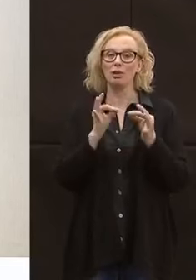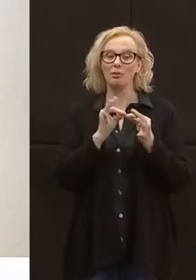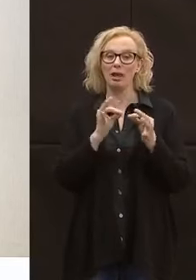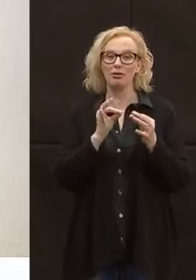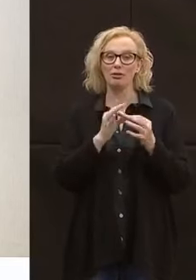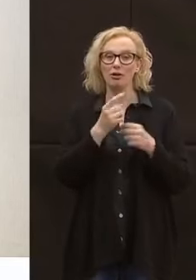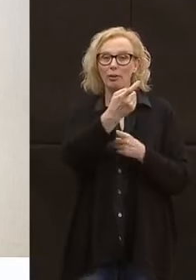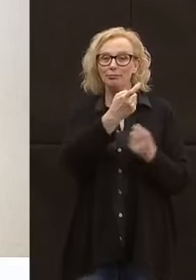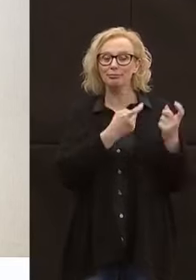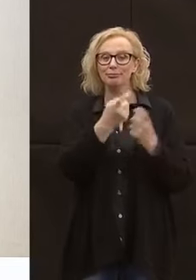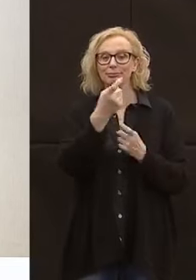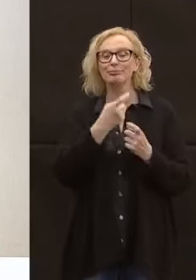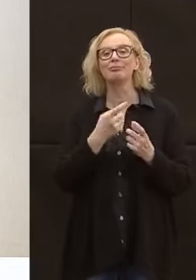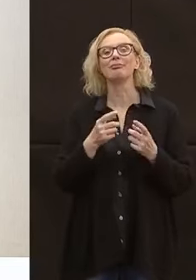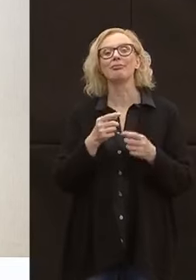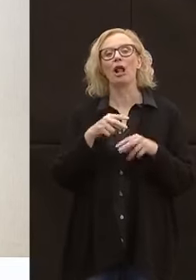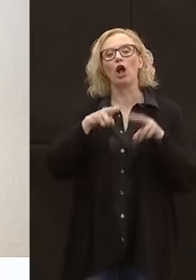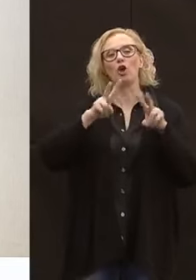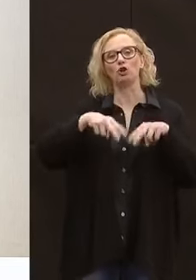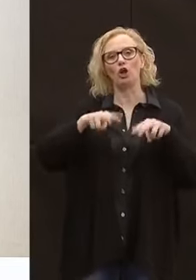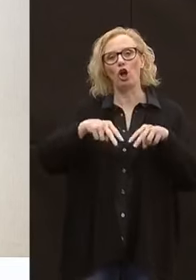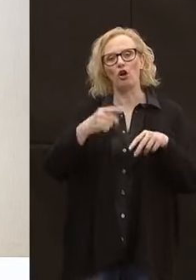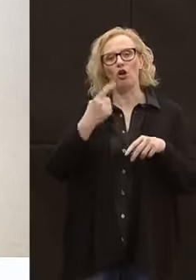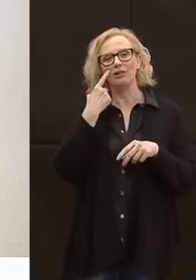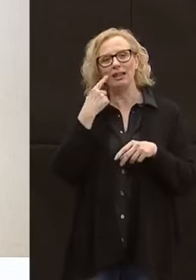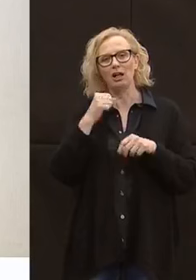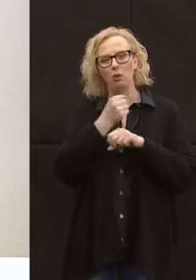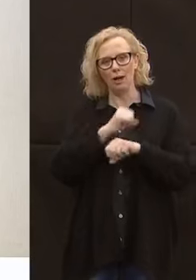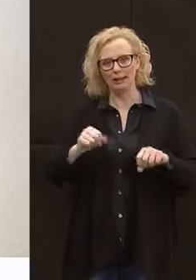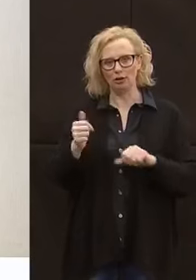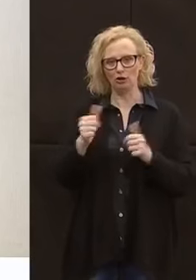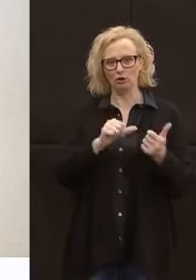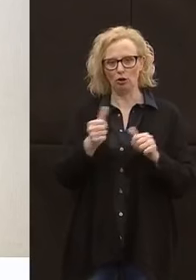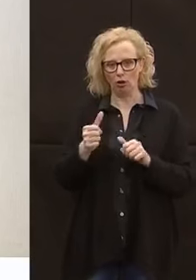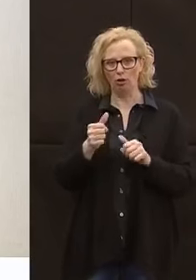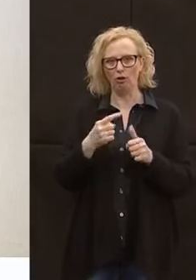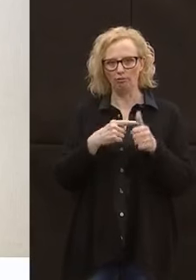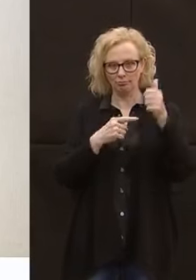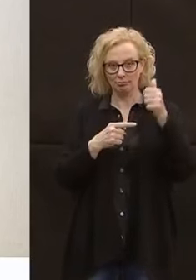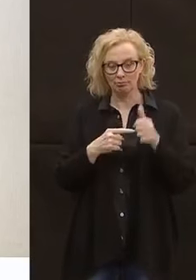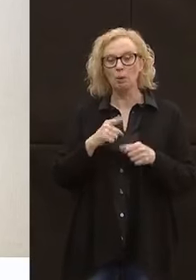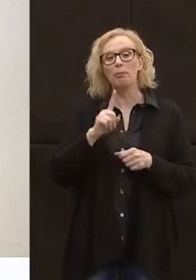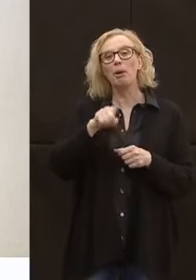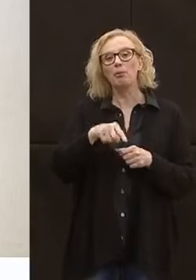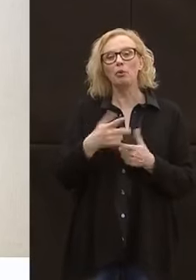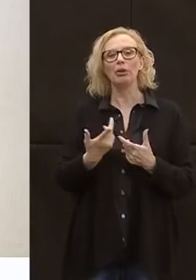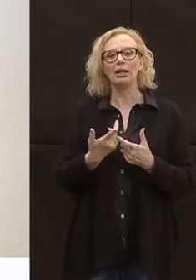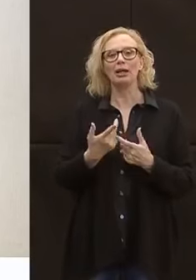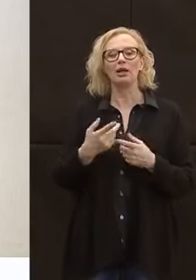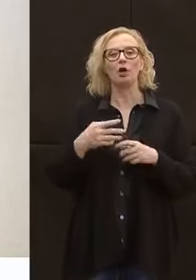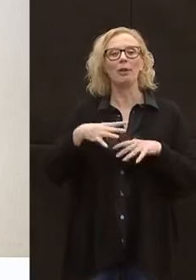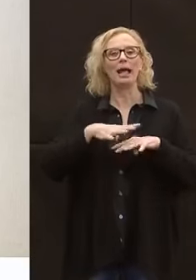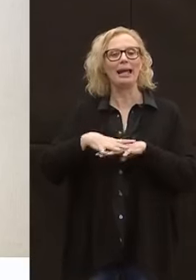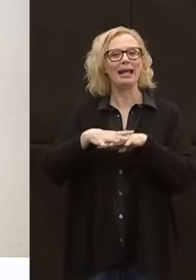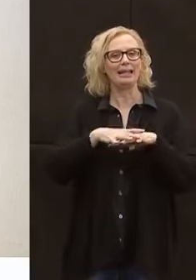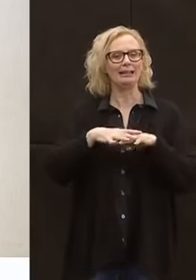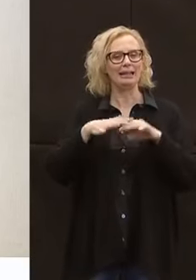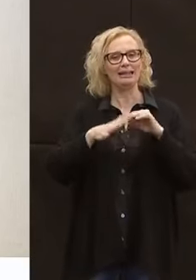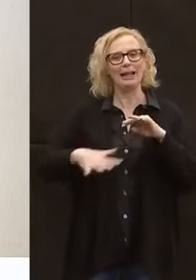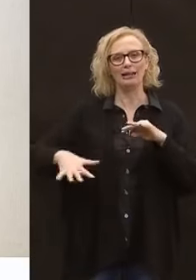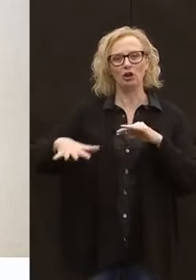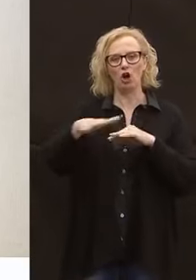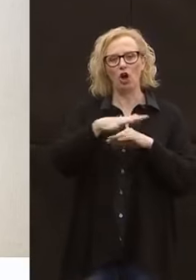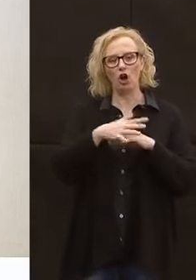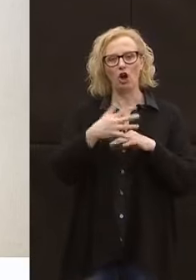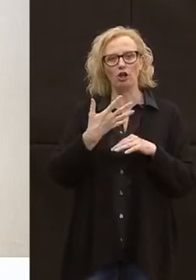controlli rispetto al percorso di guarigione, ma avviene anche su segnalazione della nostra rete sul territorio,